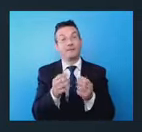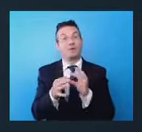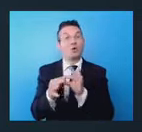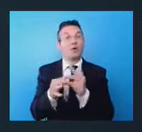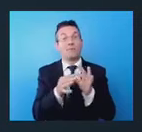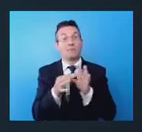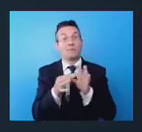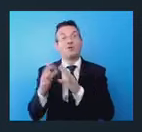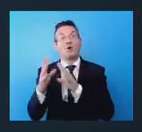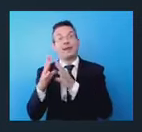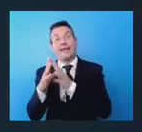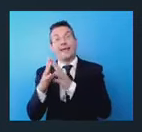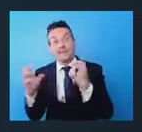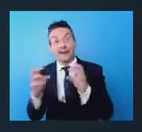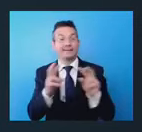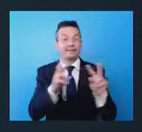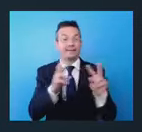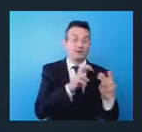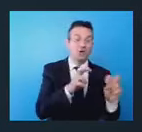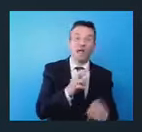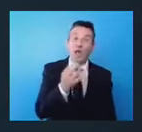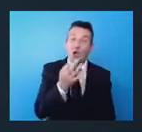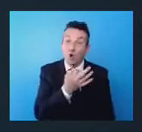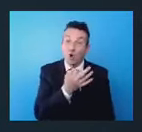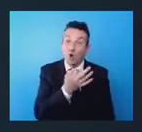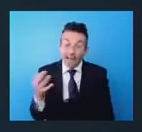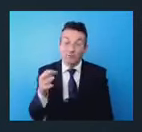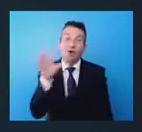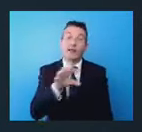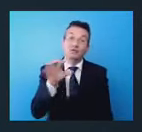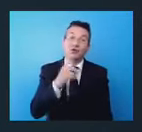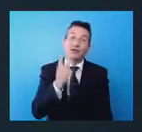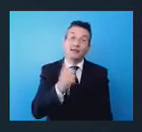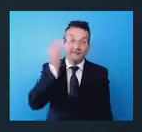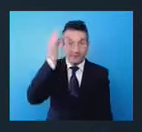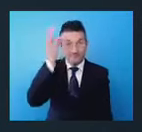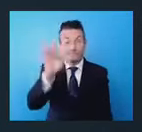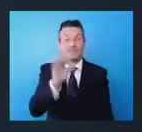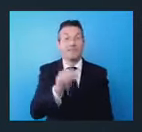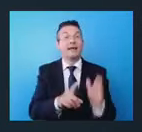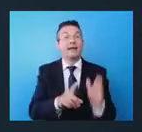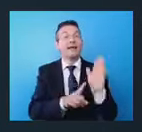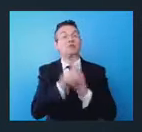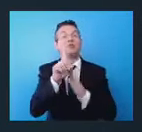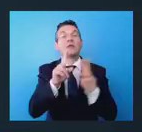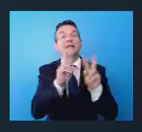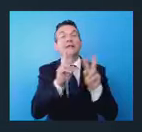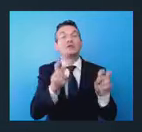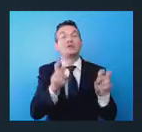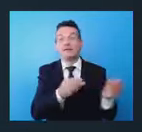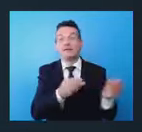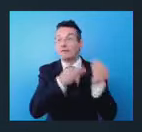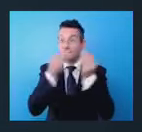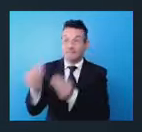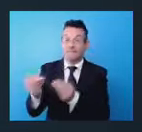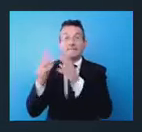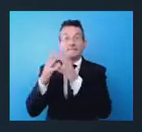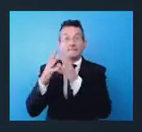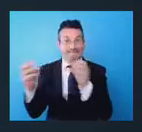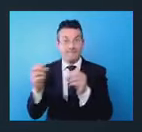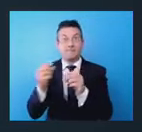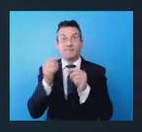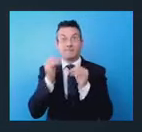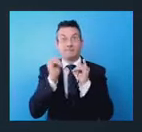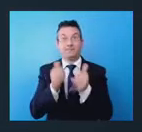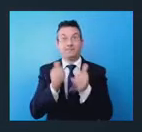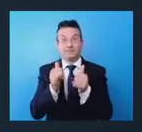perché è corretto, la regione deve puntare a trasferire i risultati della ricerca all'impresa, ma noi abbiamo chiesto qualcosa di più alle